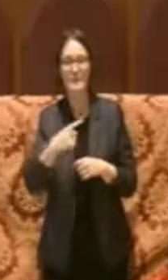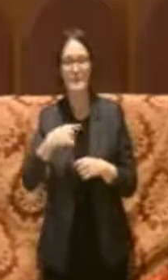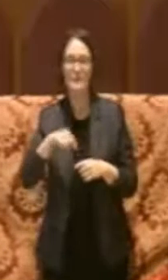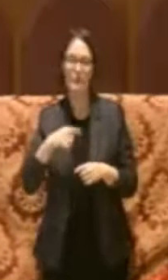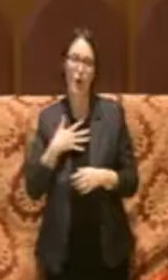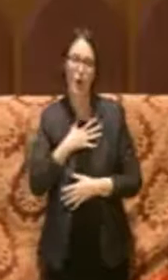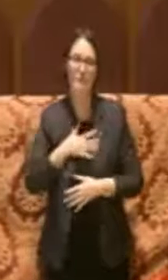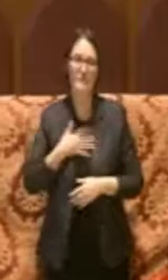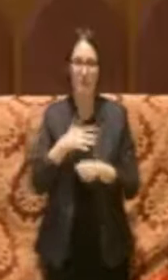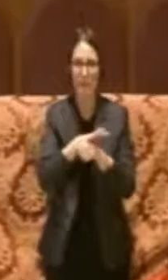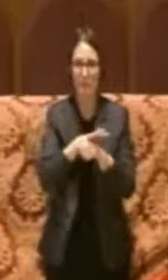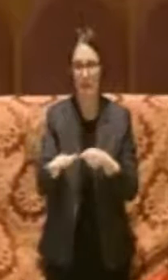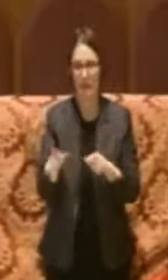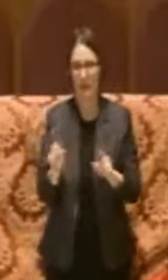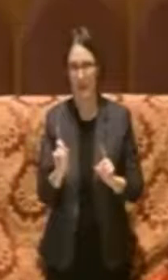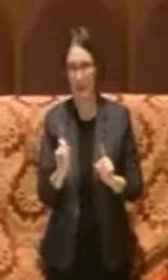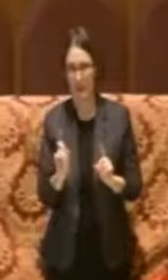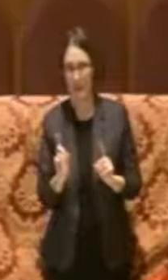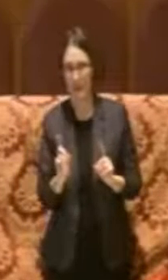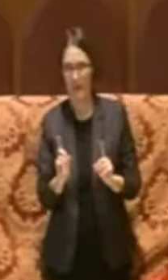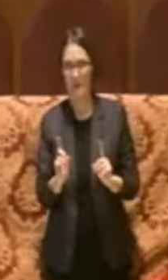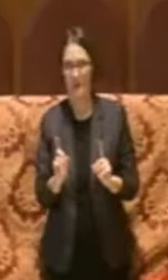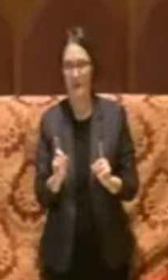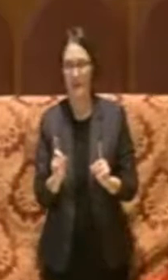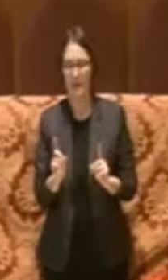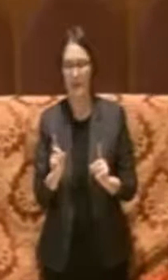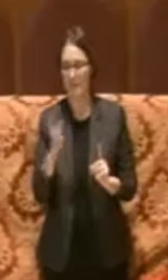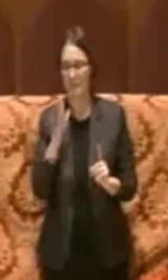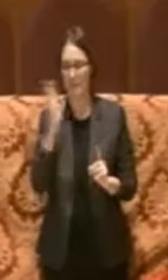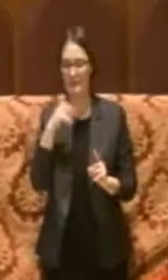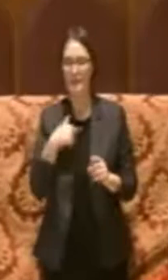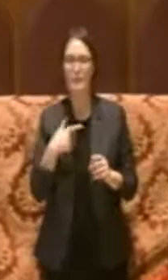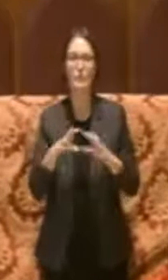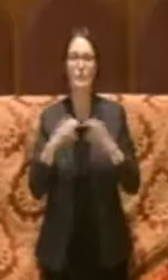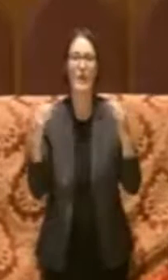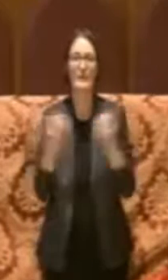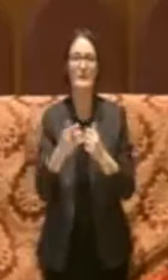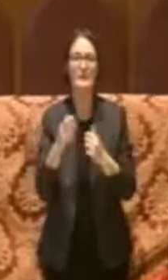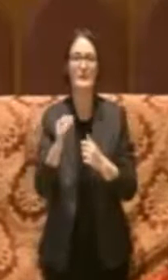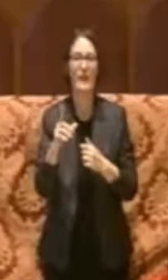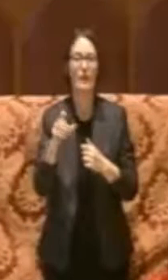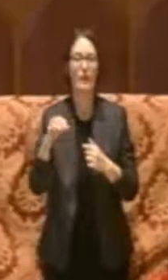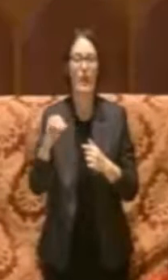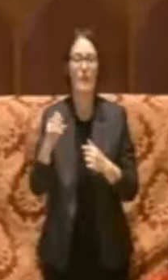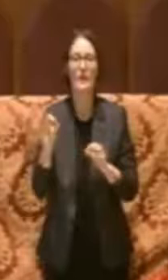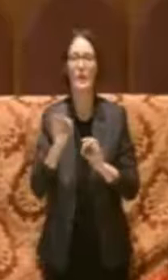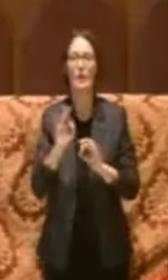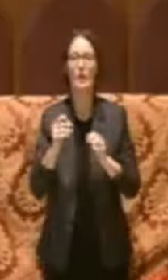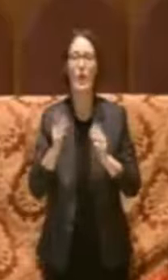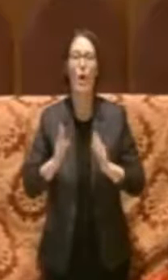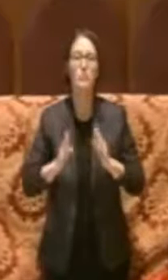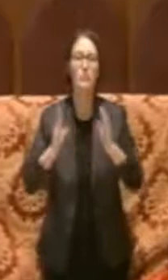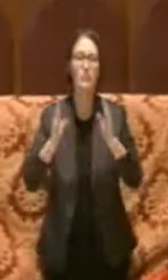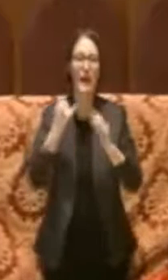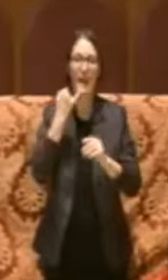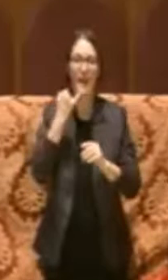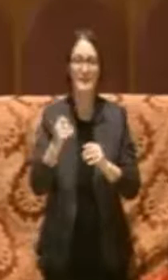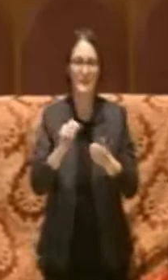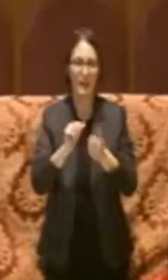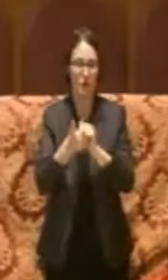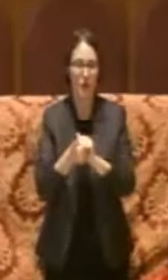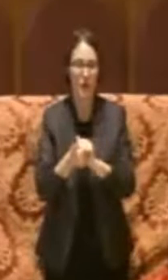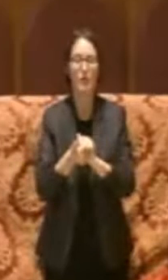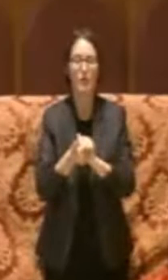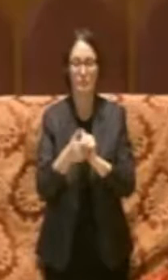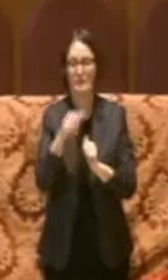soddisfatti, penso allo Stadio Flaminio, al Palazzetto dello Sport, per i quali ancora è